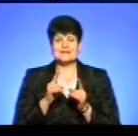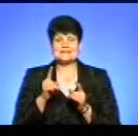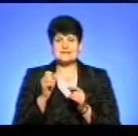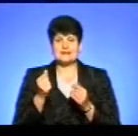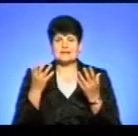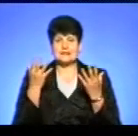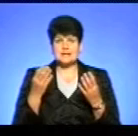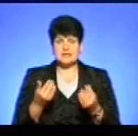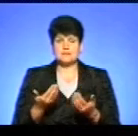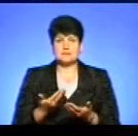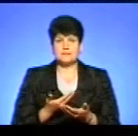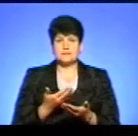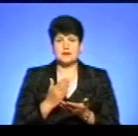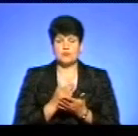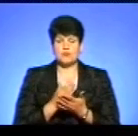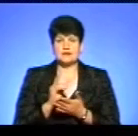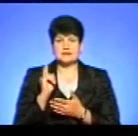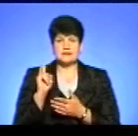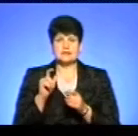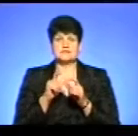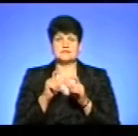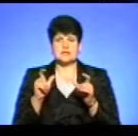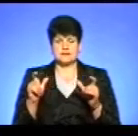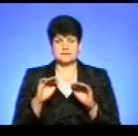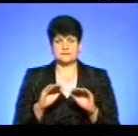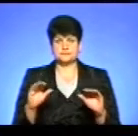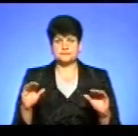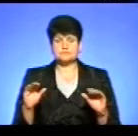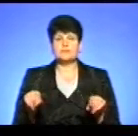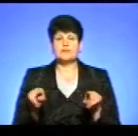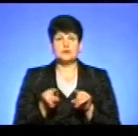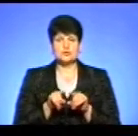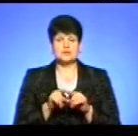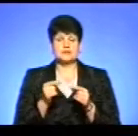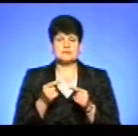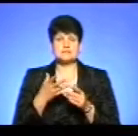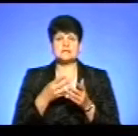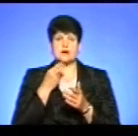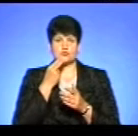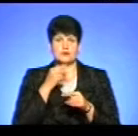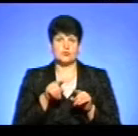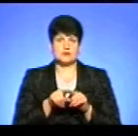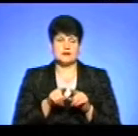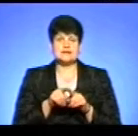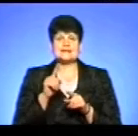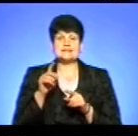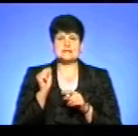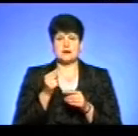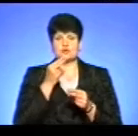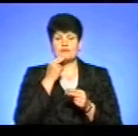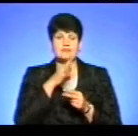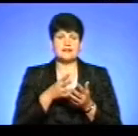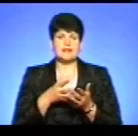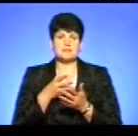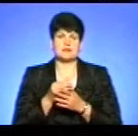перебування дитини у закладі дошкільної освіти. Точно так само, як і за харчування. Тобто, за харчування вони ж не